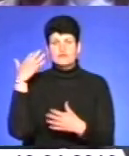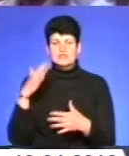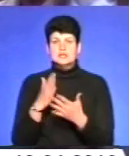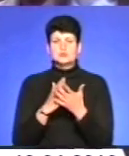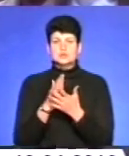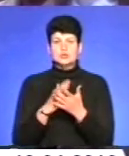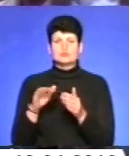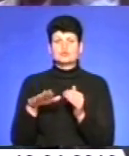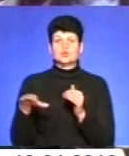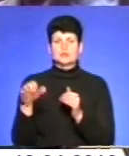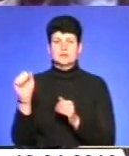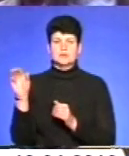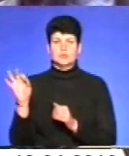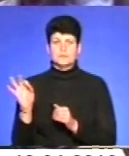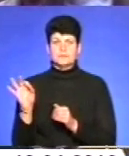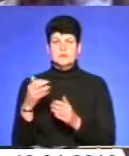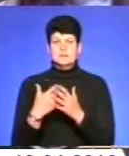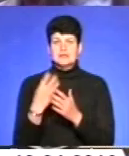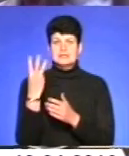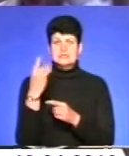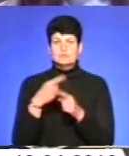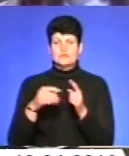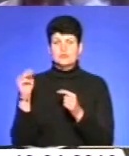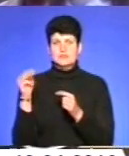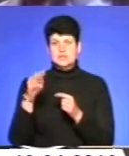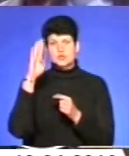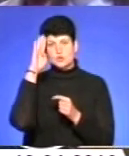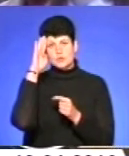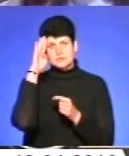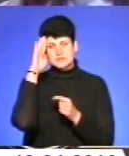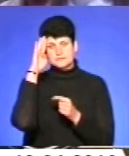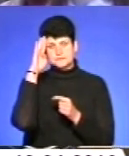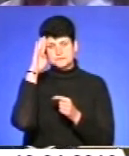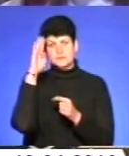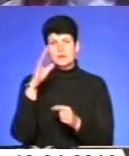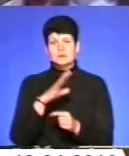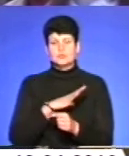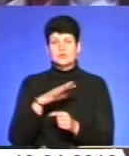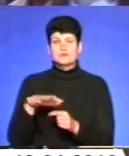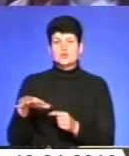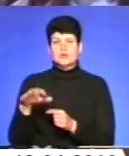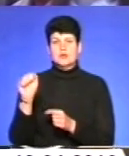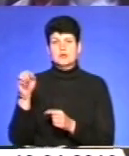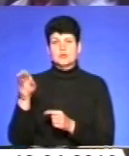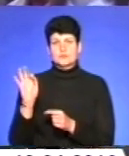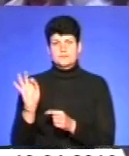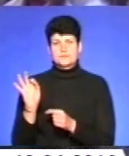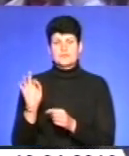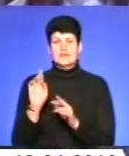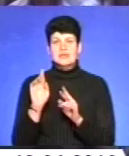антитерористичної операції. Майже 3,5 тисячі хлопців пройшло з зону АТО, як